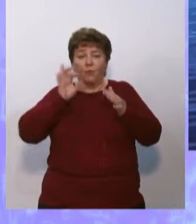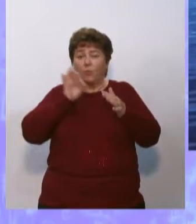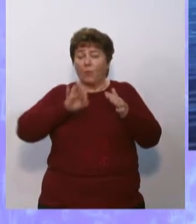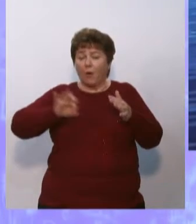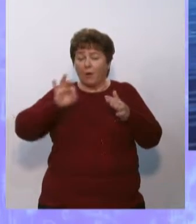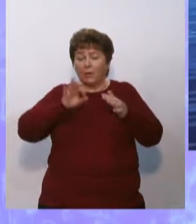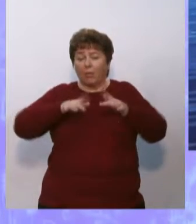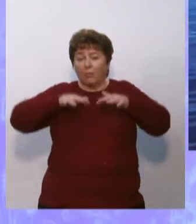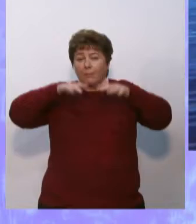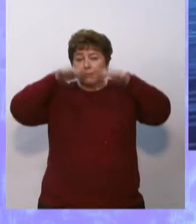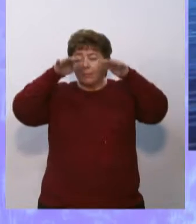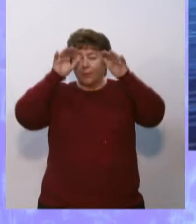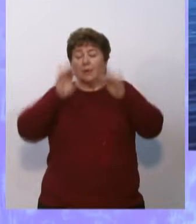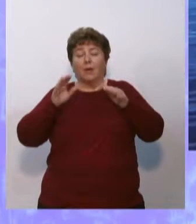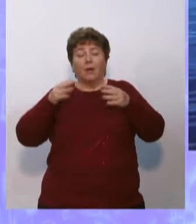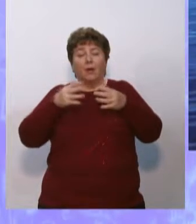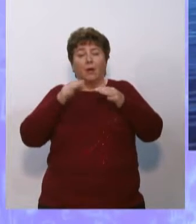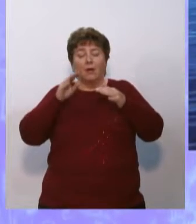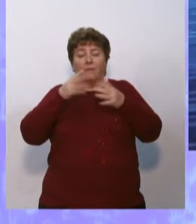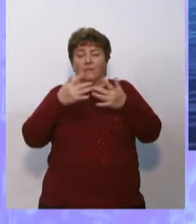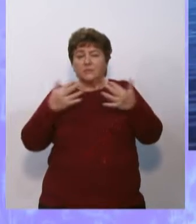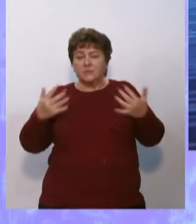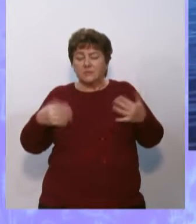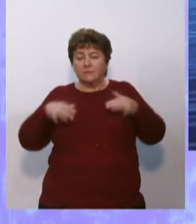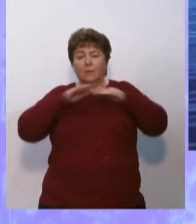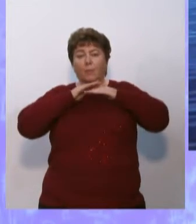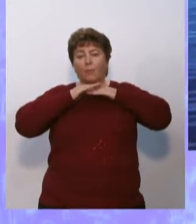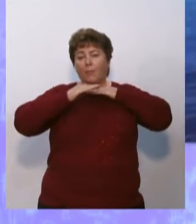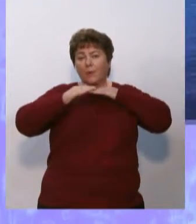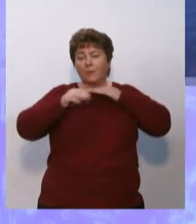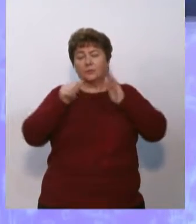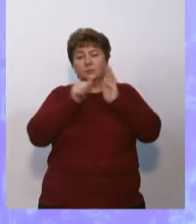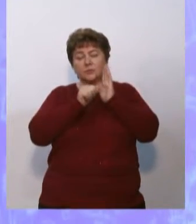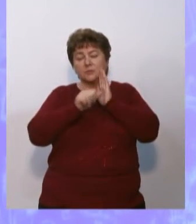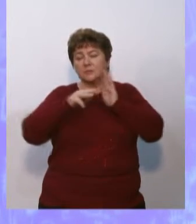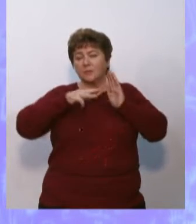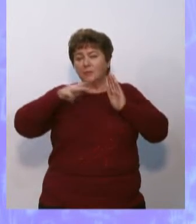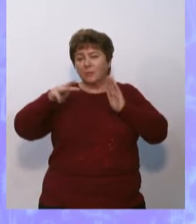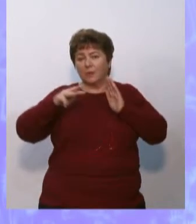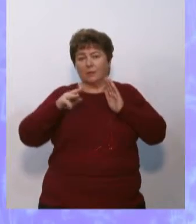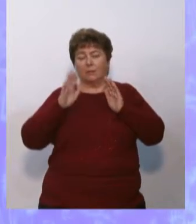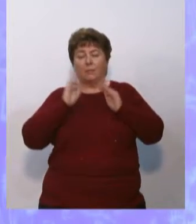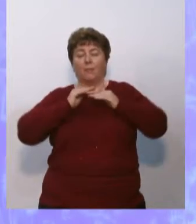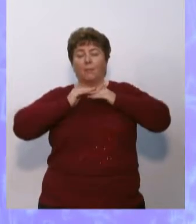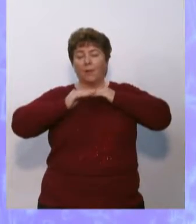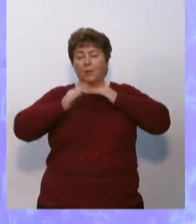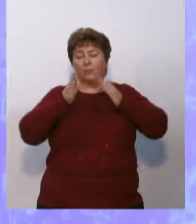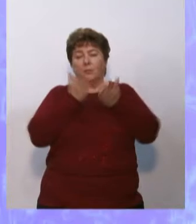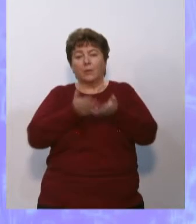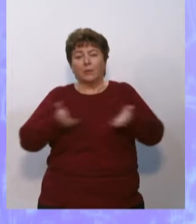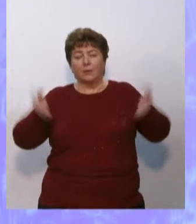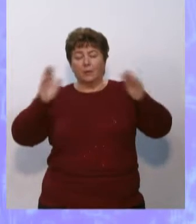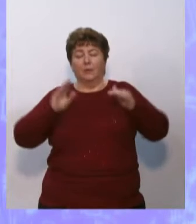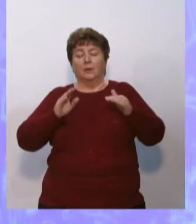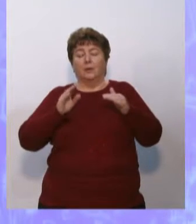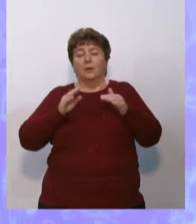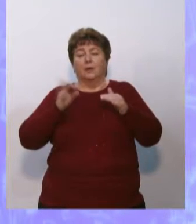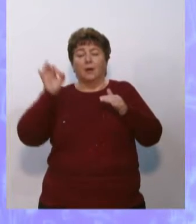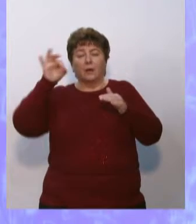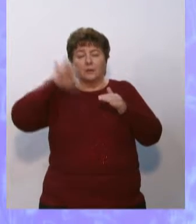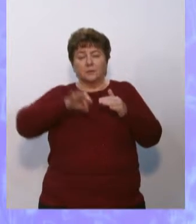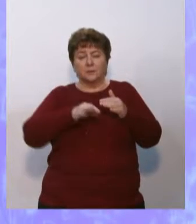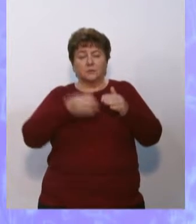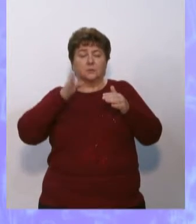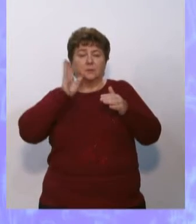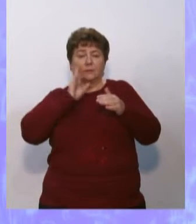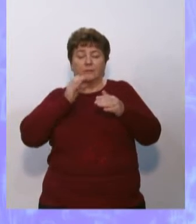то вещества покроют дно океана высотой 60 метров. Океаническая вода непригодна